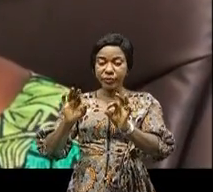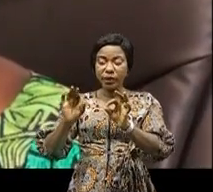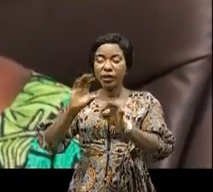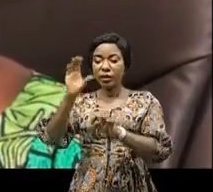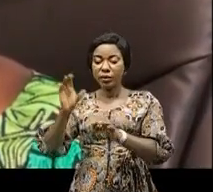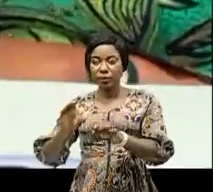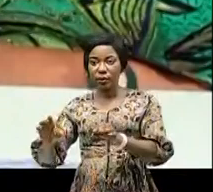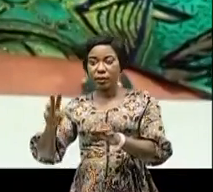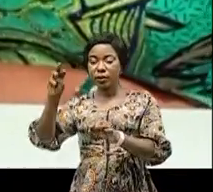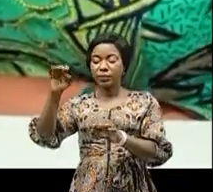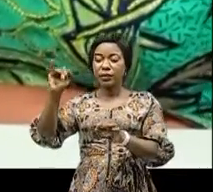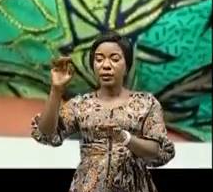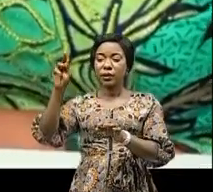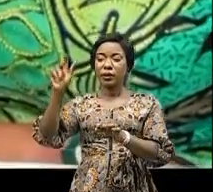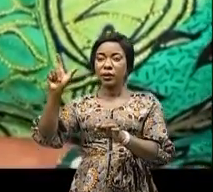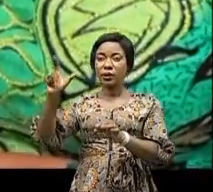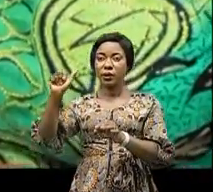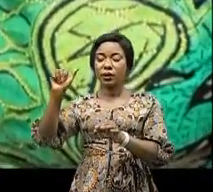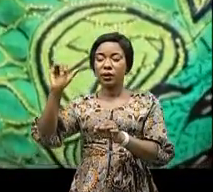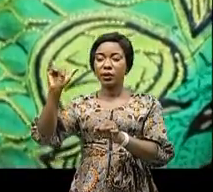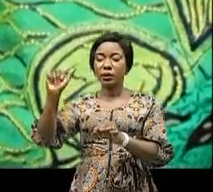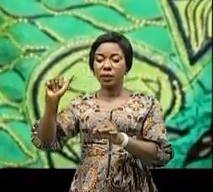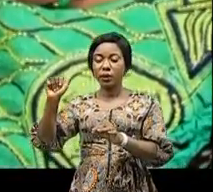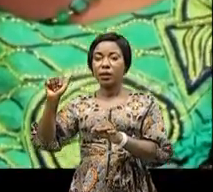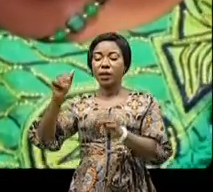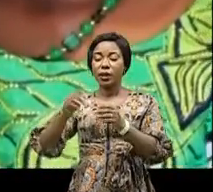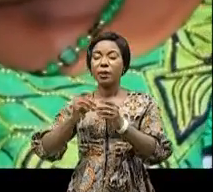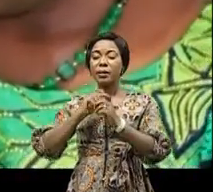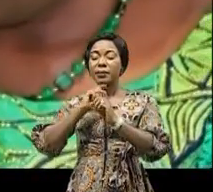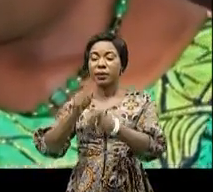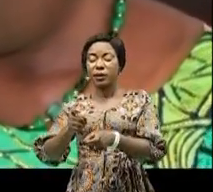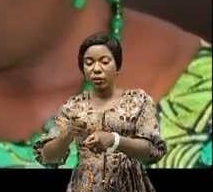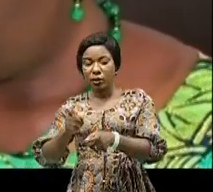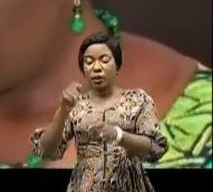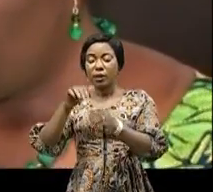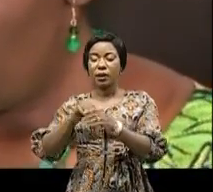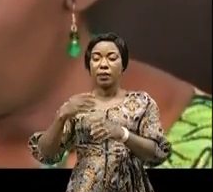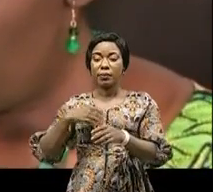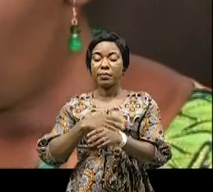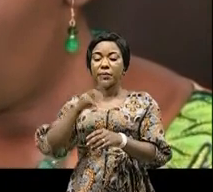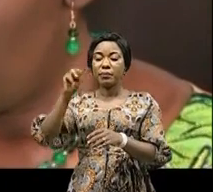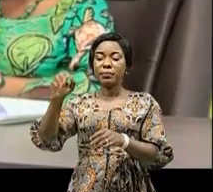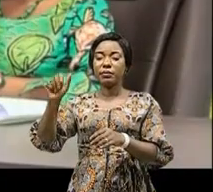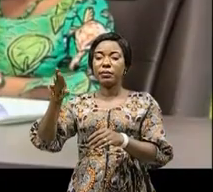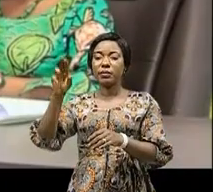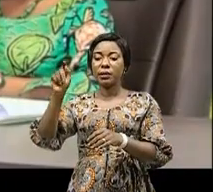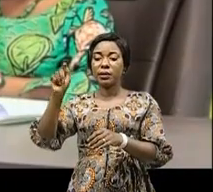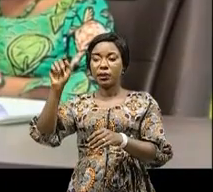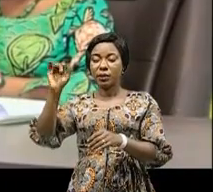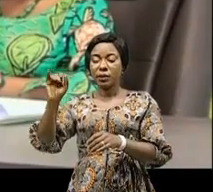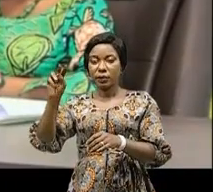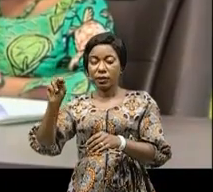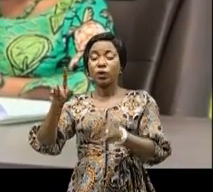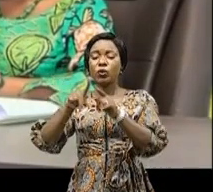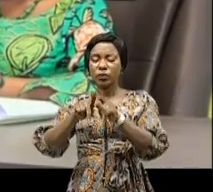rurale des Mikalaï baptisée Maman Marthe Kassalo. La délégation s'est également rendue compte de l'état d'avancement d'autres